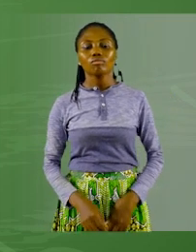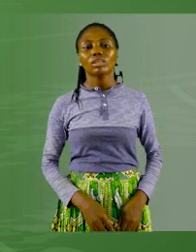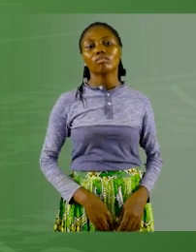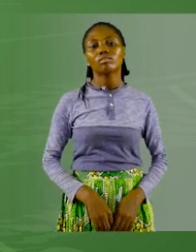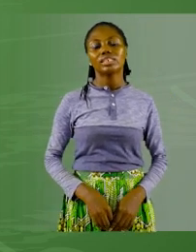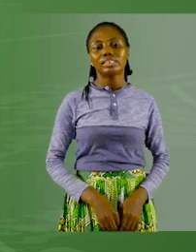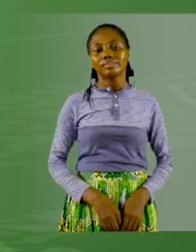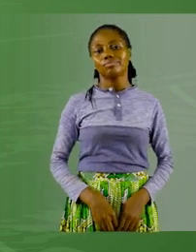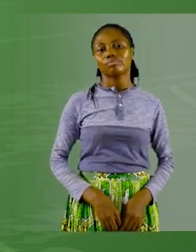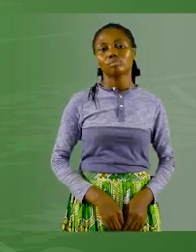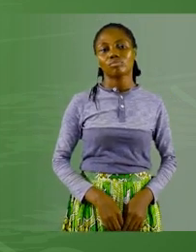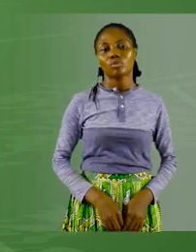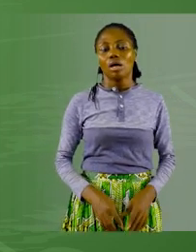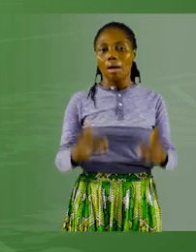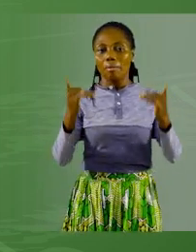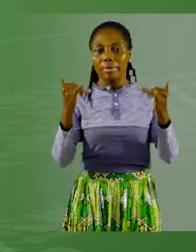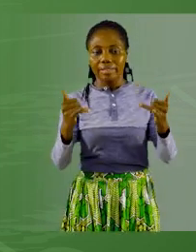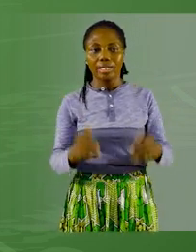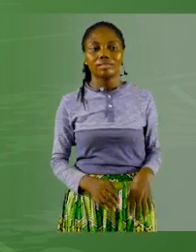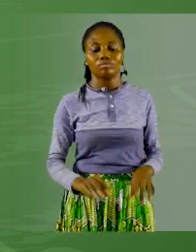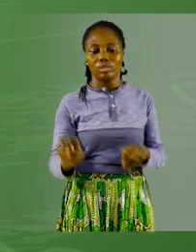je vais vous donner un exercice de maison.